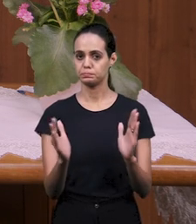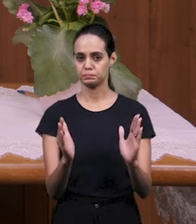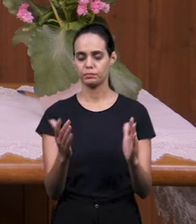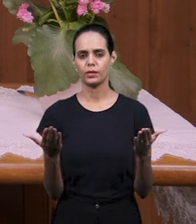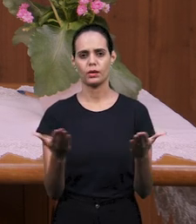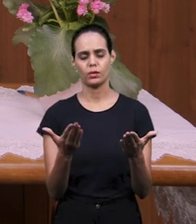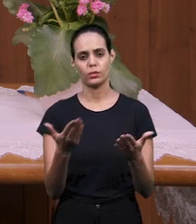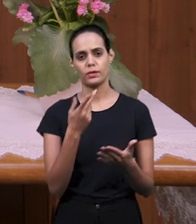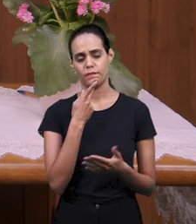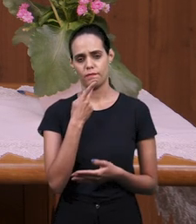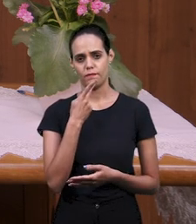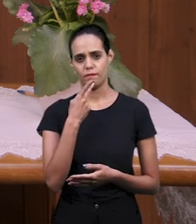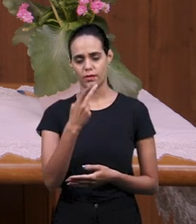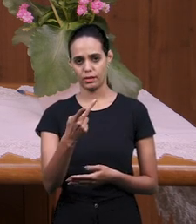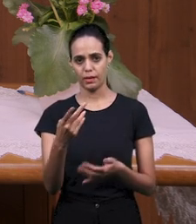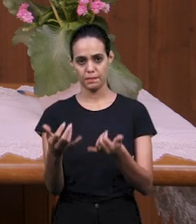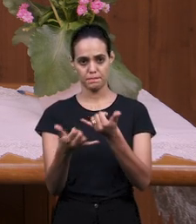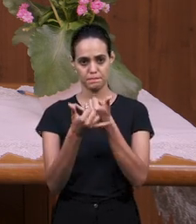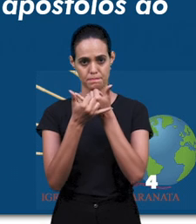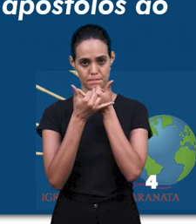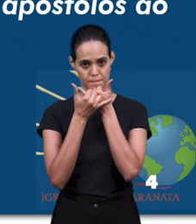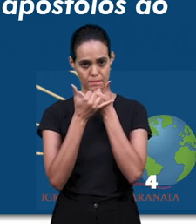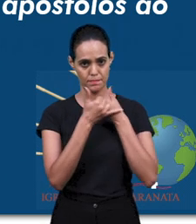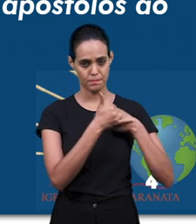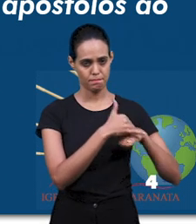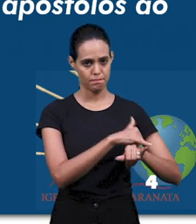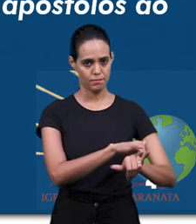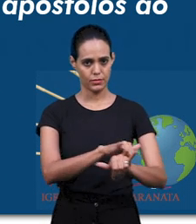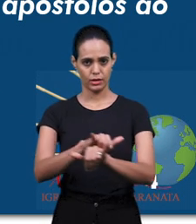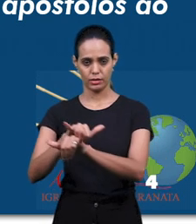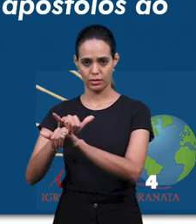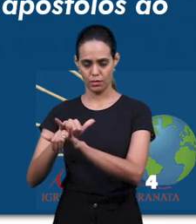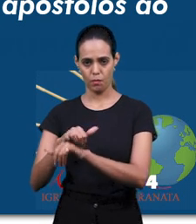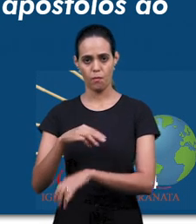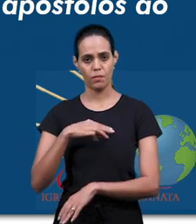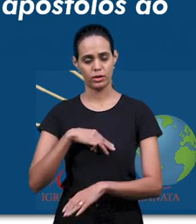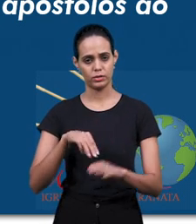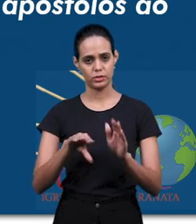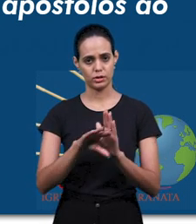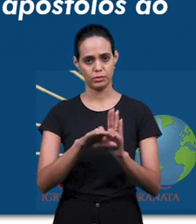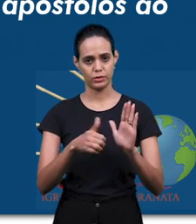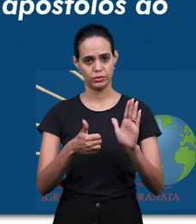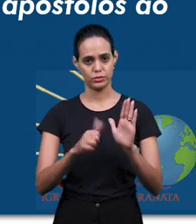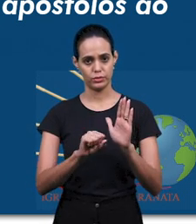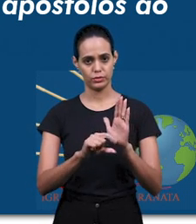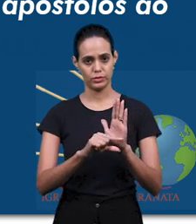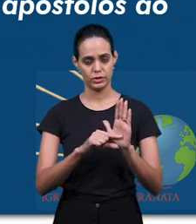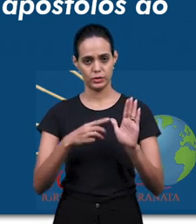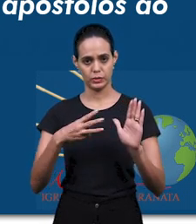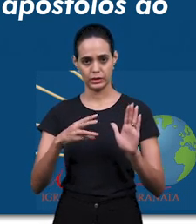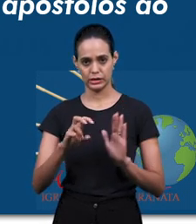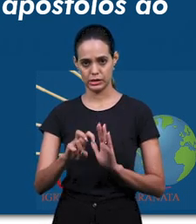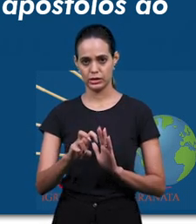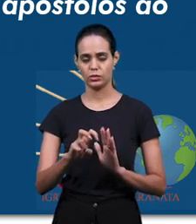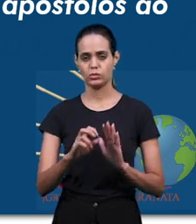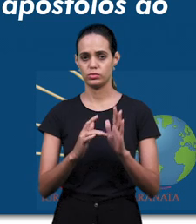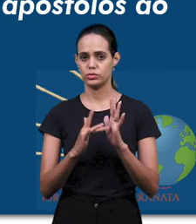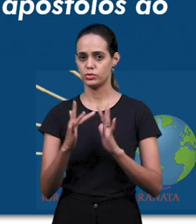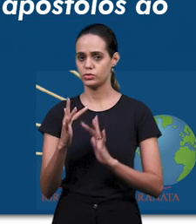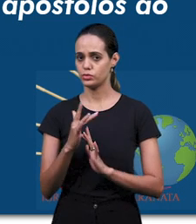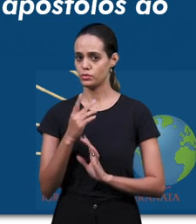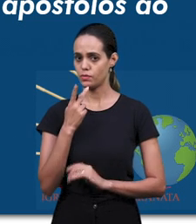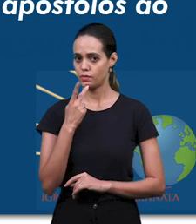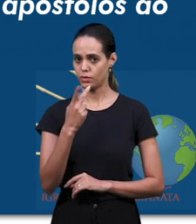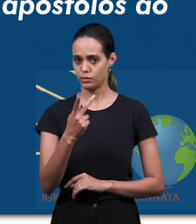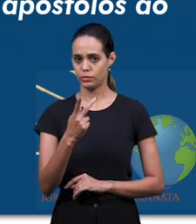Слово Божье в Матфея 18.35 говорит. Это Господь Иисус сказал следующее. Так Отец Мой Небесный